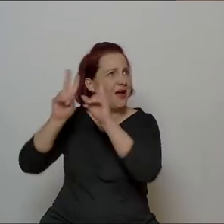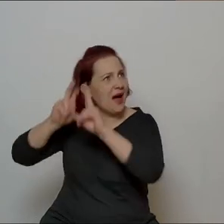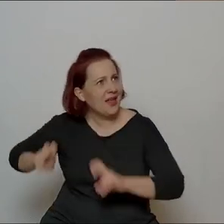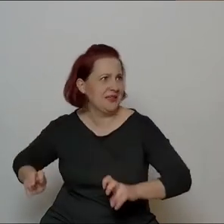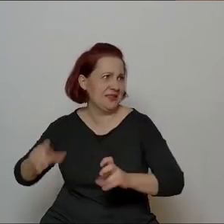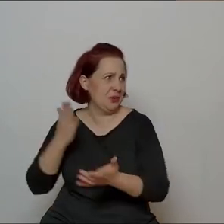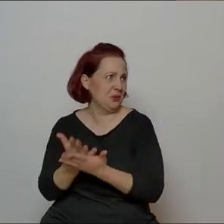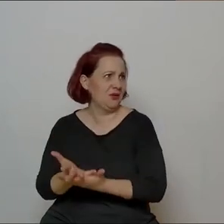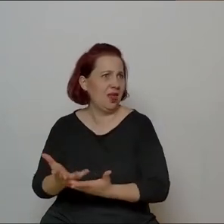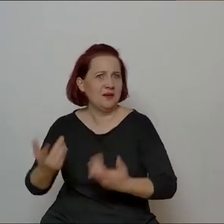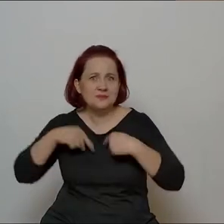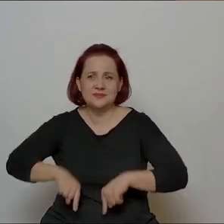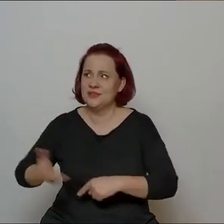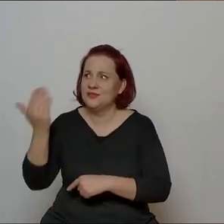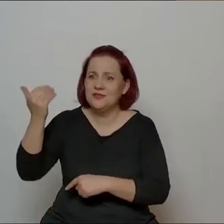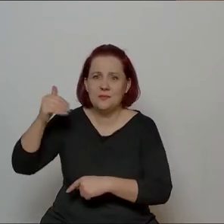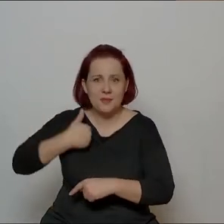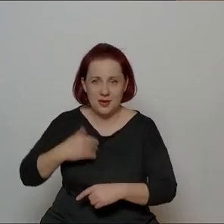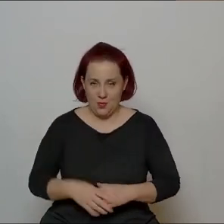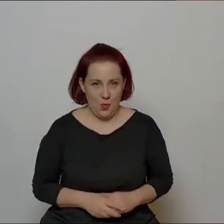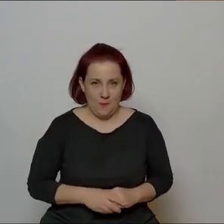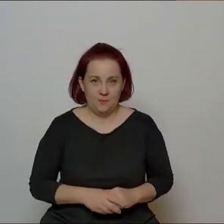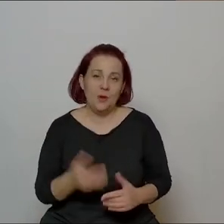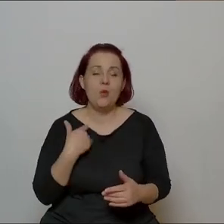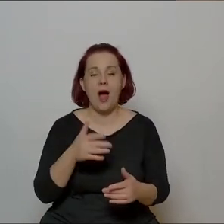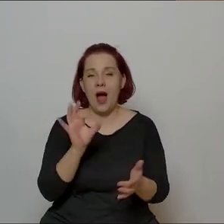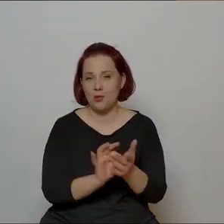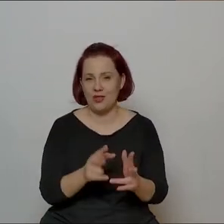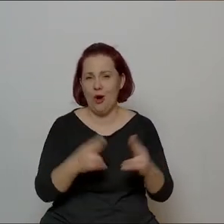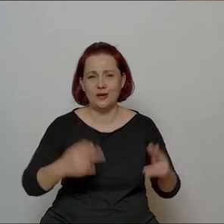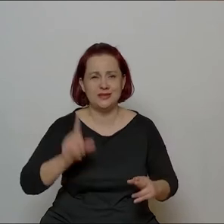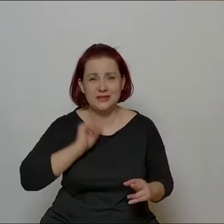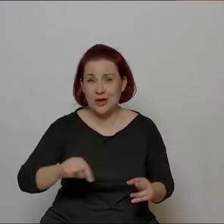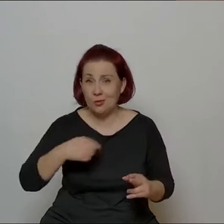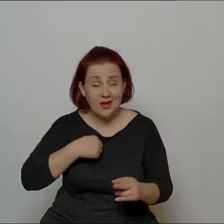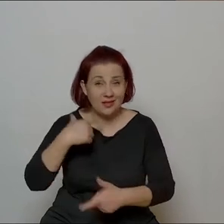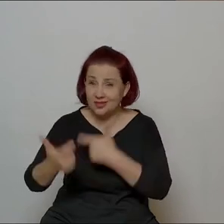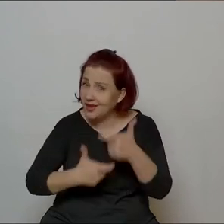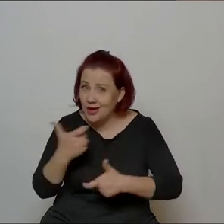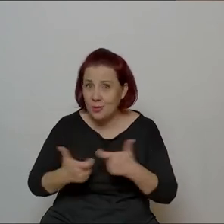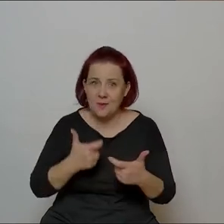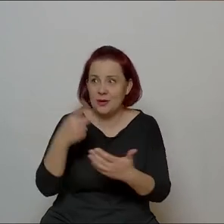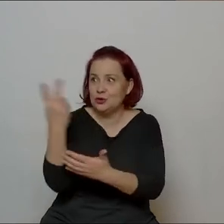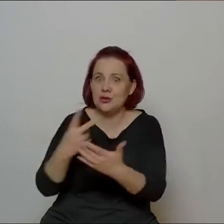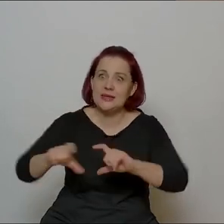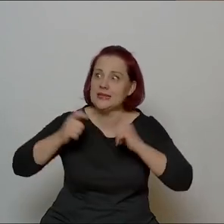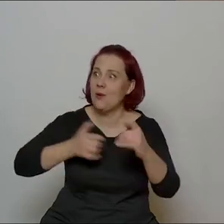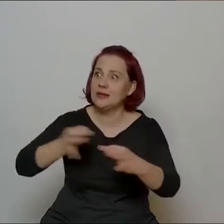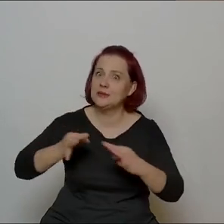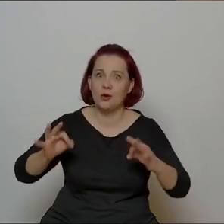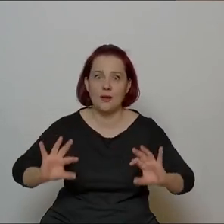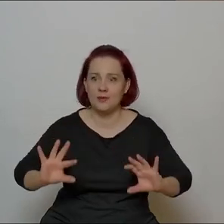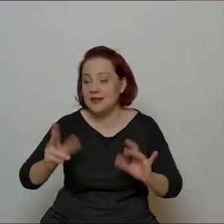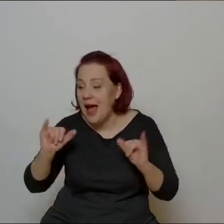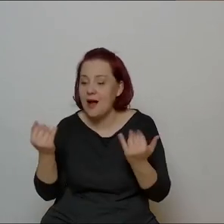zabierałam się w wieku licealnym za czytanie całej historii powstania